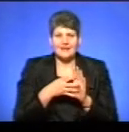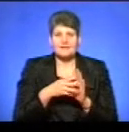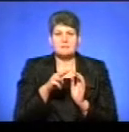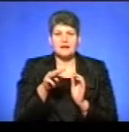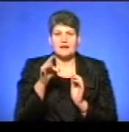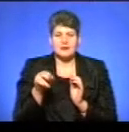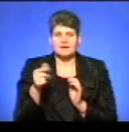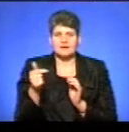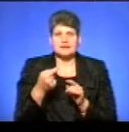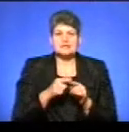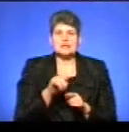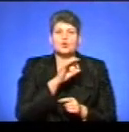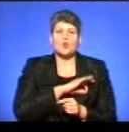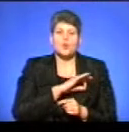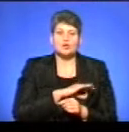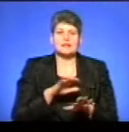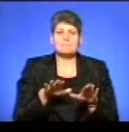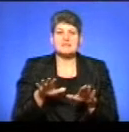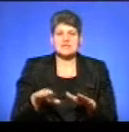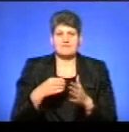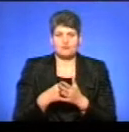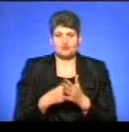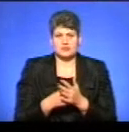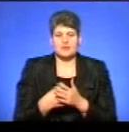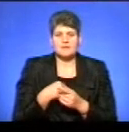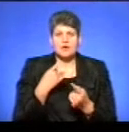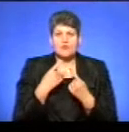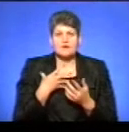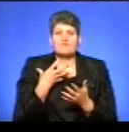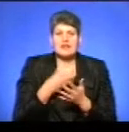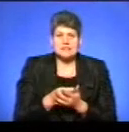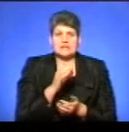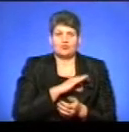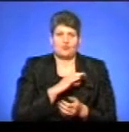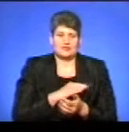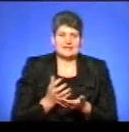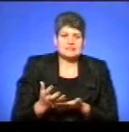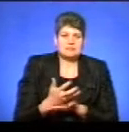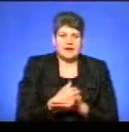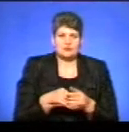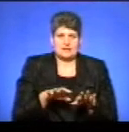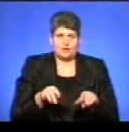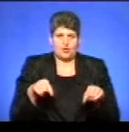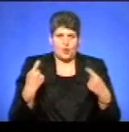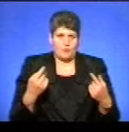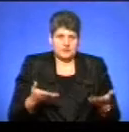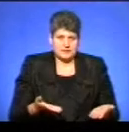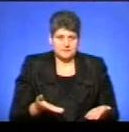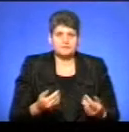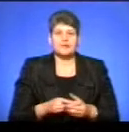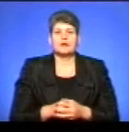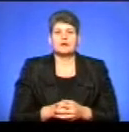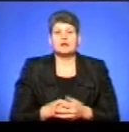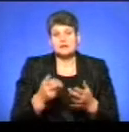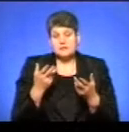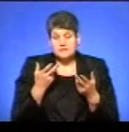гривень – це доходи місцевих бюджетів. Ми говоримо власні доходи, які збираються на території області. Звичайно, що